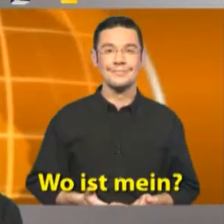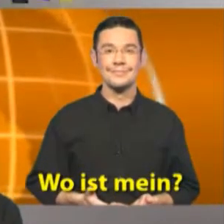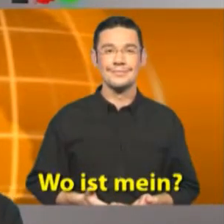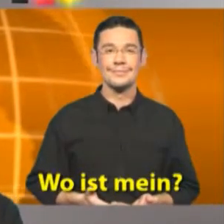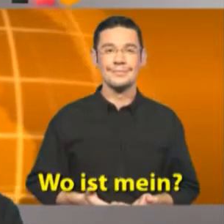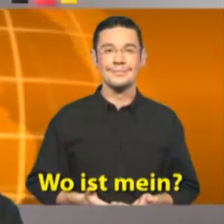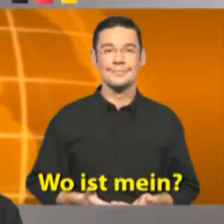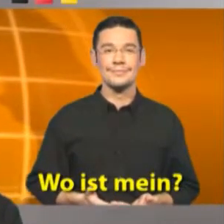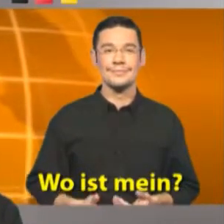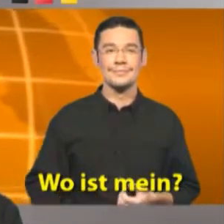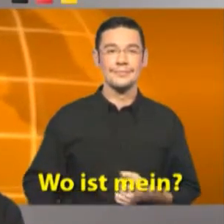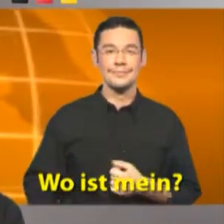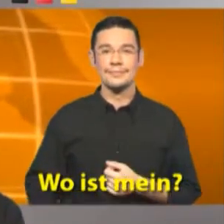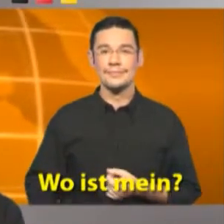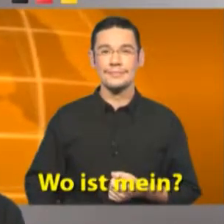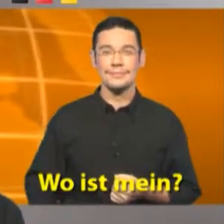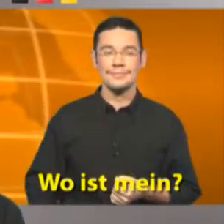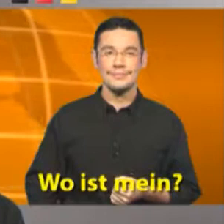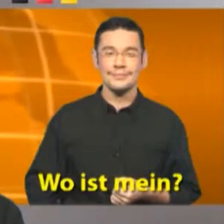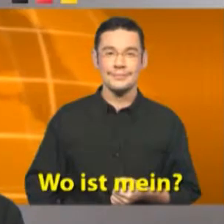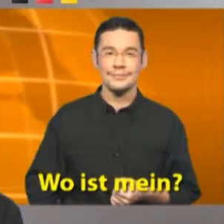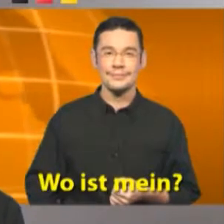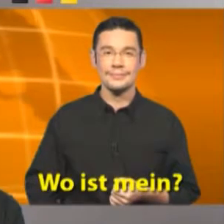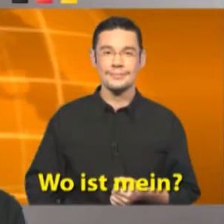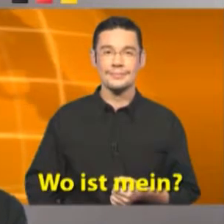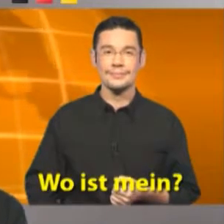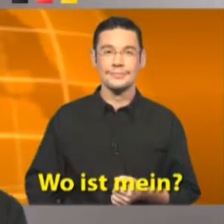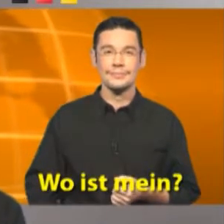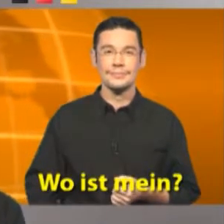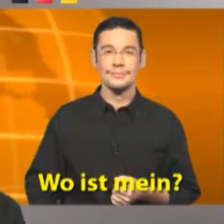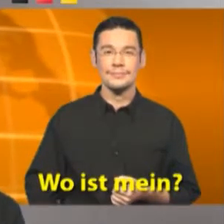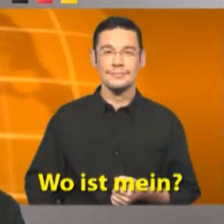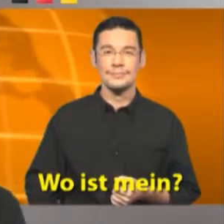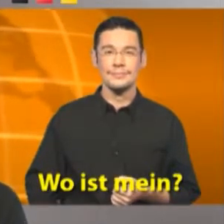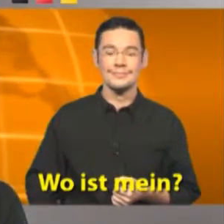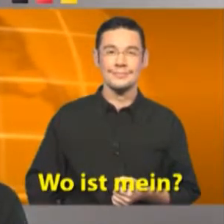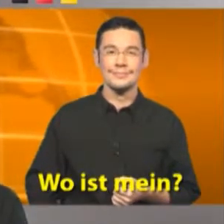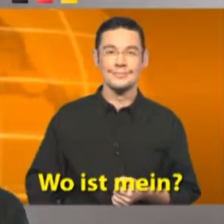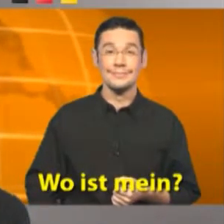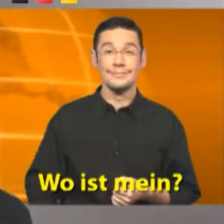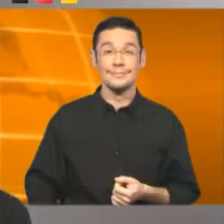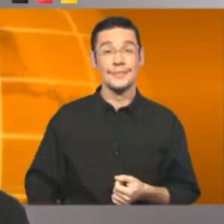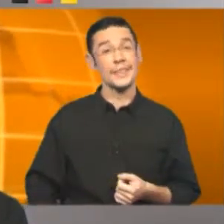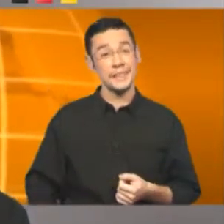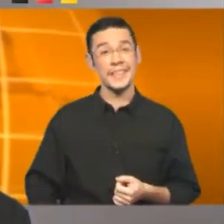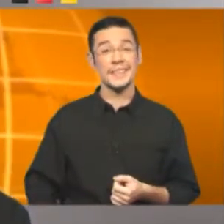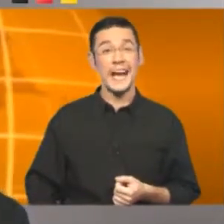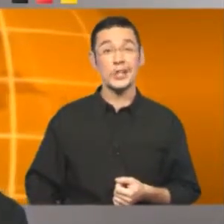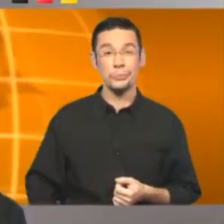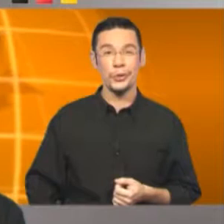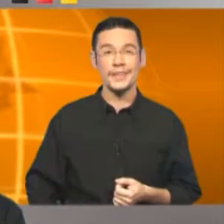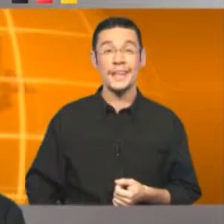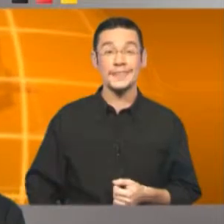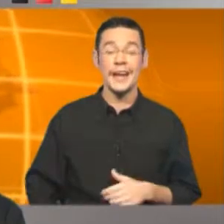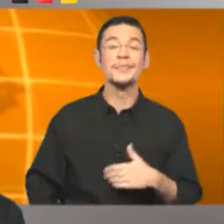Dove il mio La mia Dove il mio La mia Nicht jedes